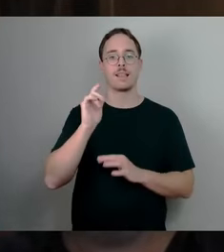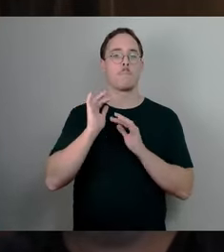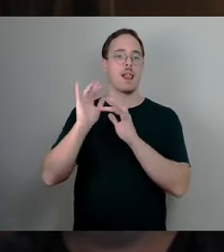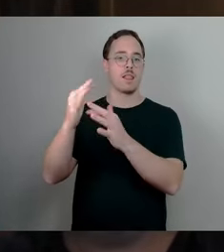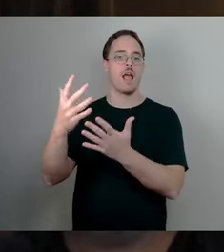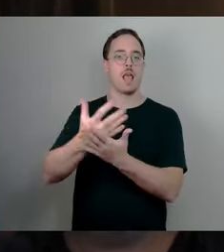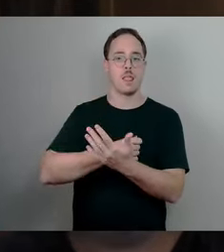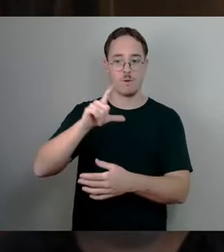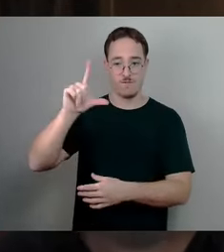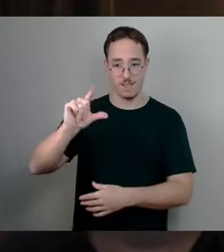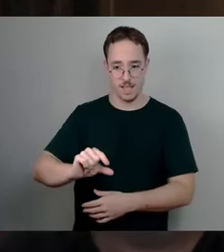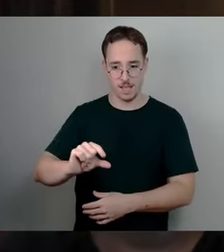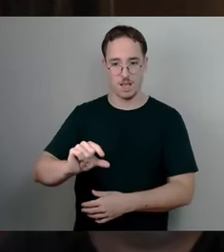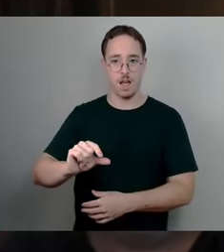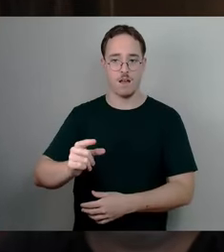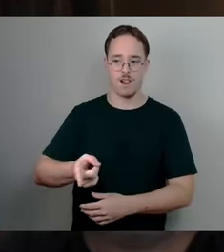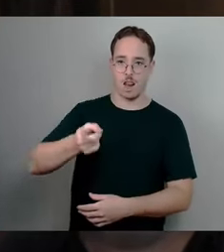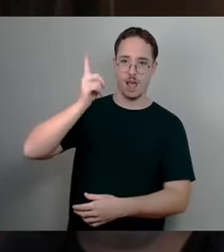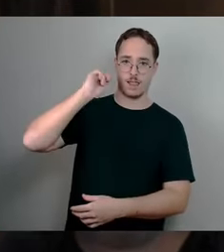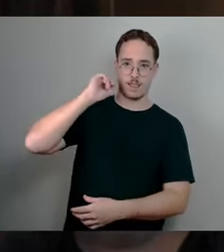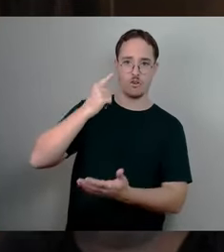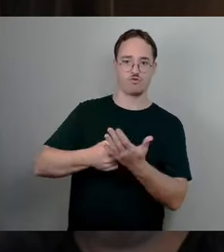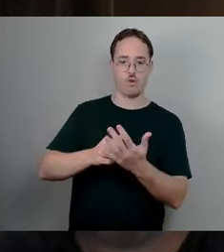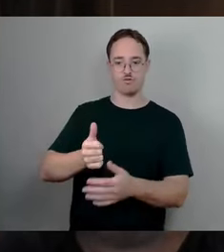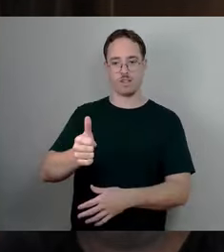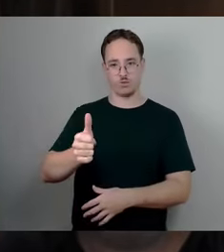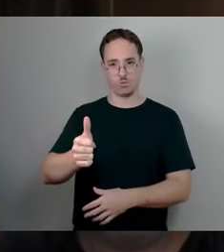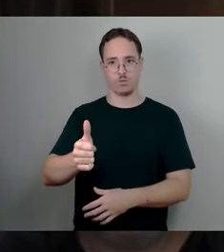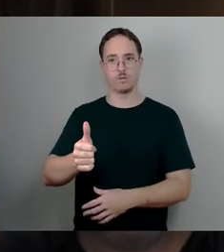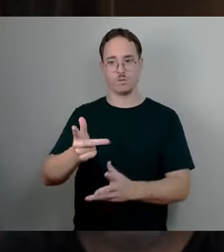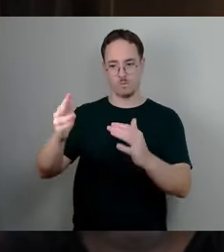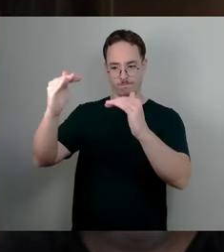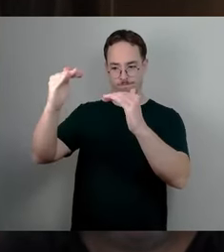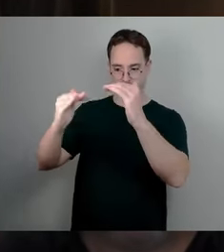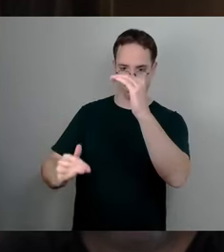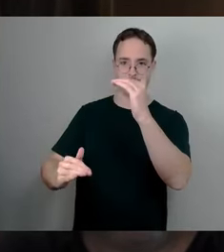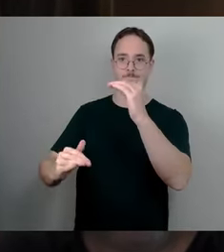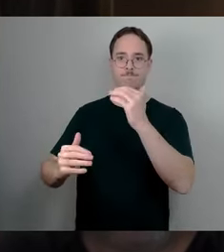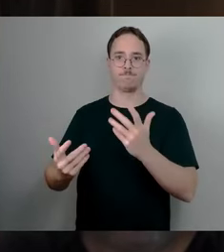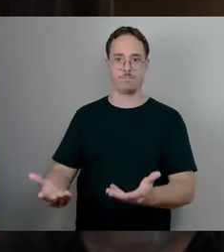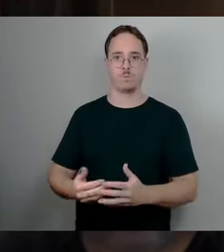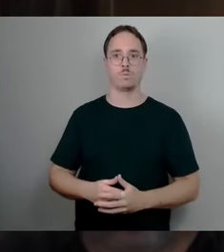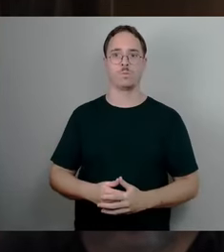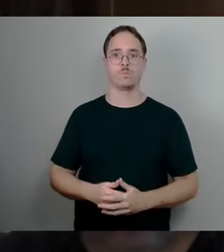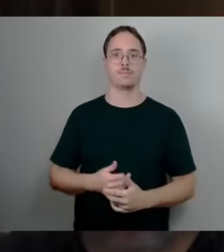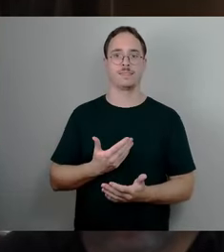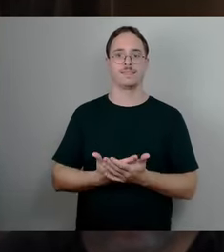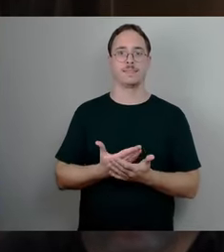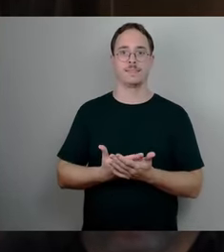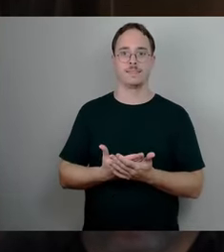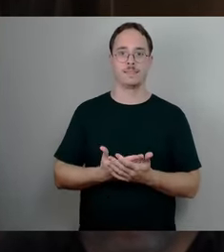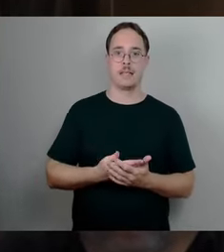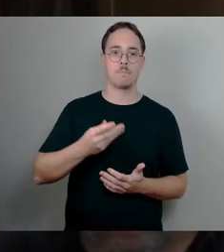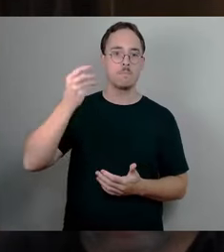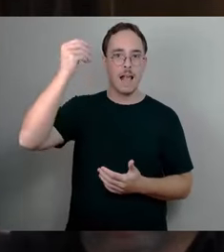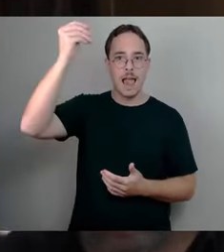als in der letzten Steuerschätzung noch vorhergesagt ist, glaube ich, wird das Manna nicht vom Himmel regnen.